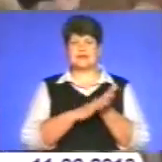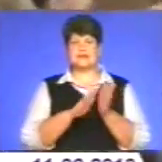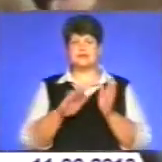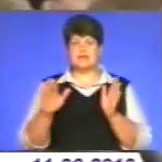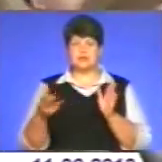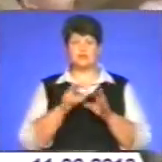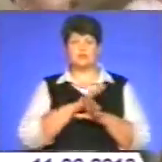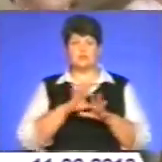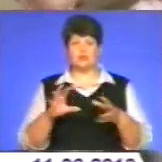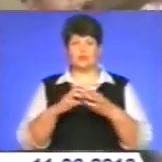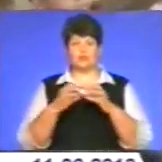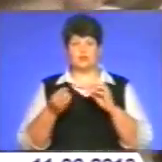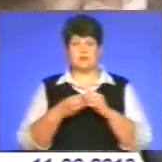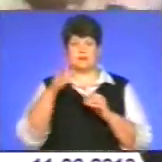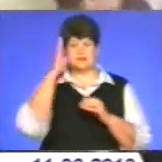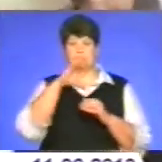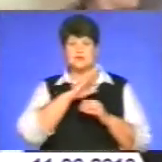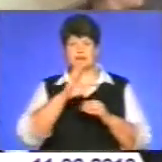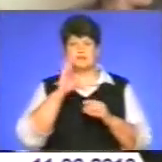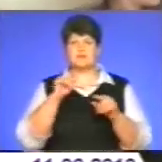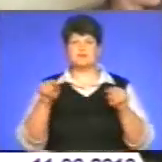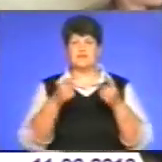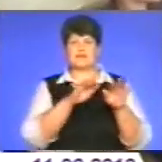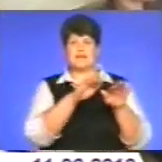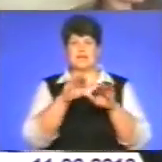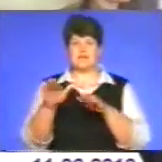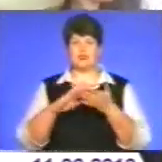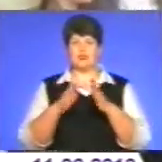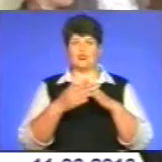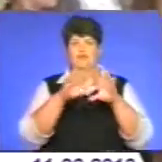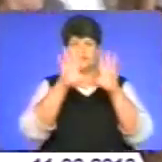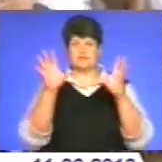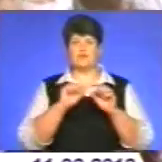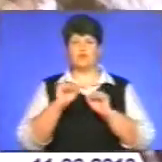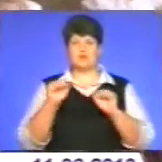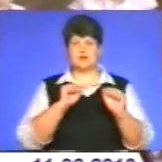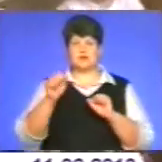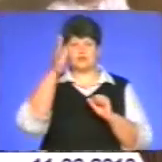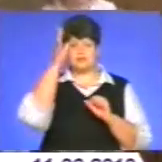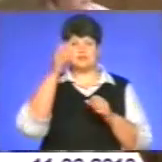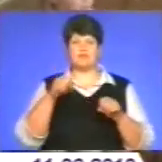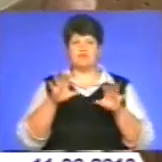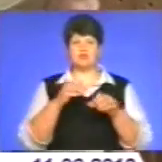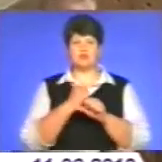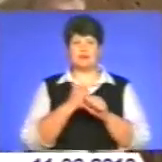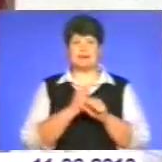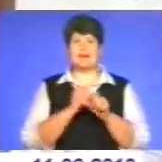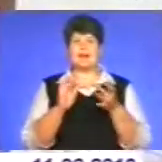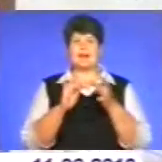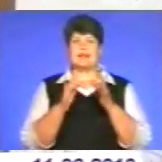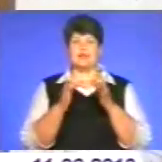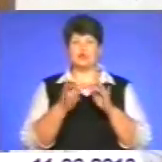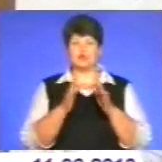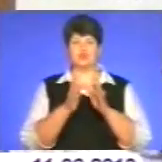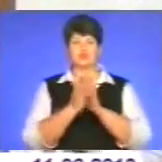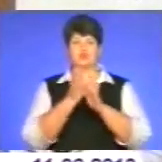непорозумінь серед батьків, створити рівні умови для усіх, саме тому в управлінні освіти вирішили зробити електронну чергу. По мірі